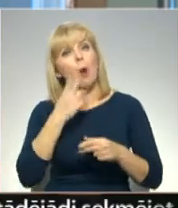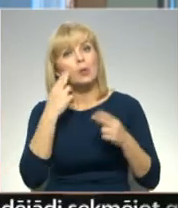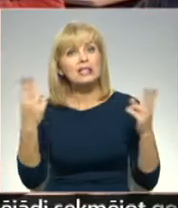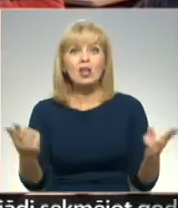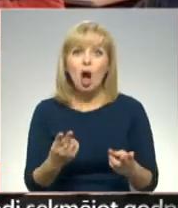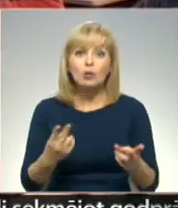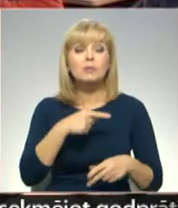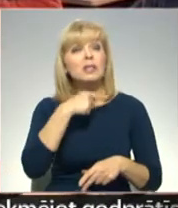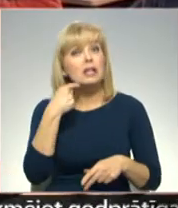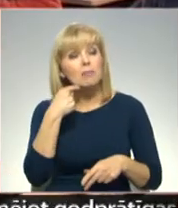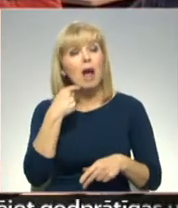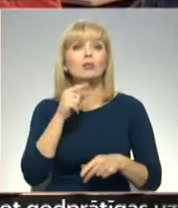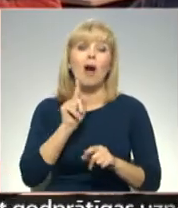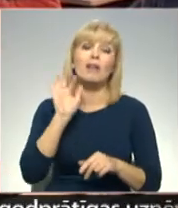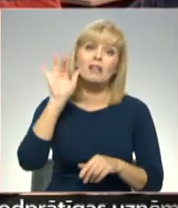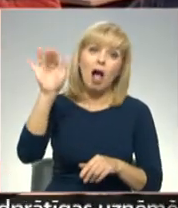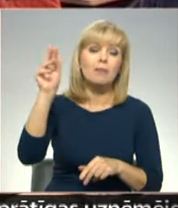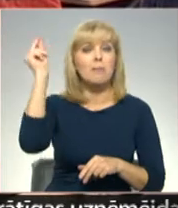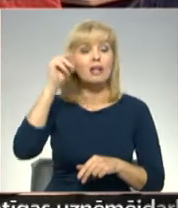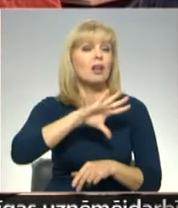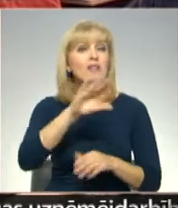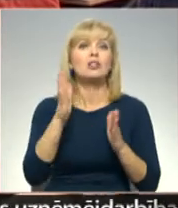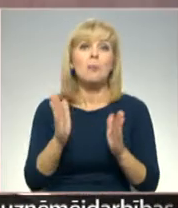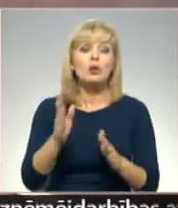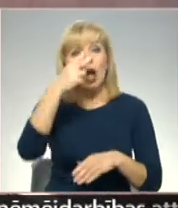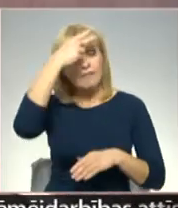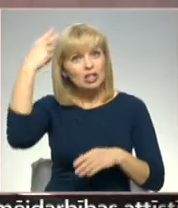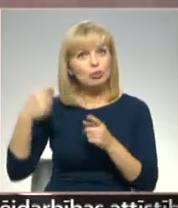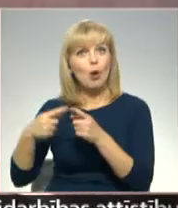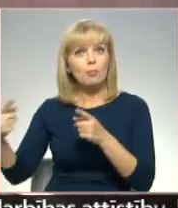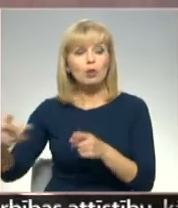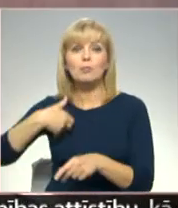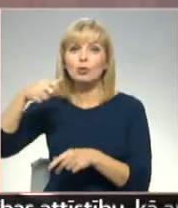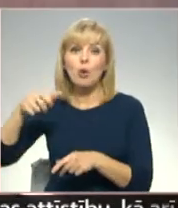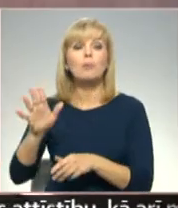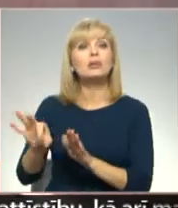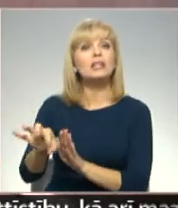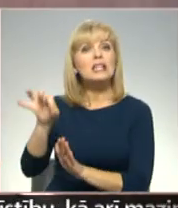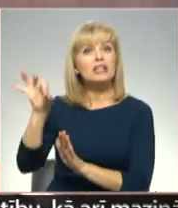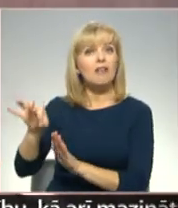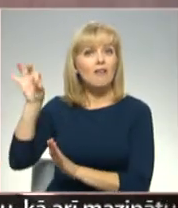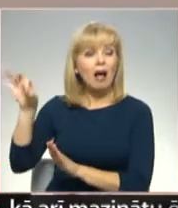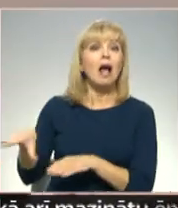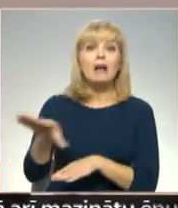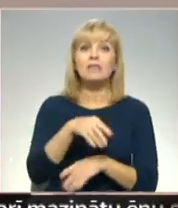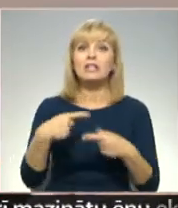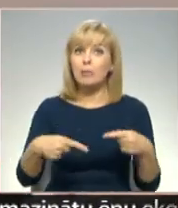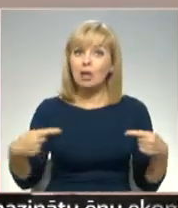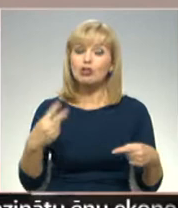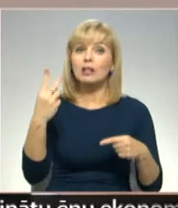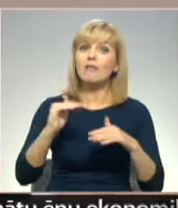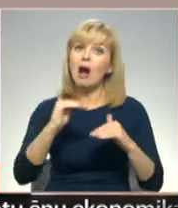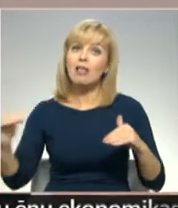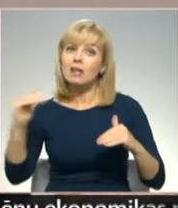varētu un gribētu tālāk mācīties visu mūžu. Vidusskolas posmā skolēniem būs izvēles iespējas. Visi priekšmeti būs divos